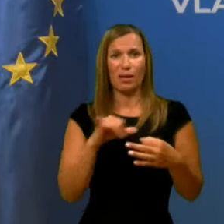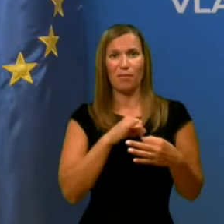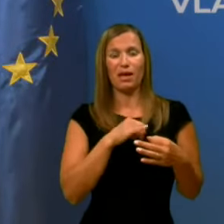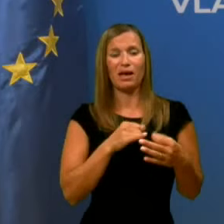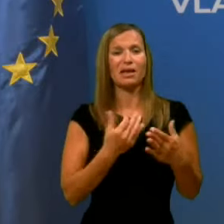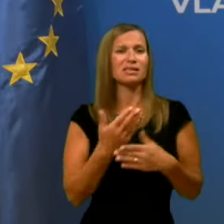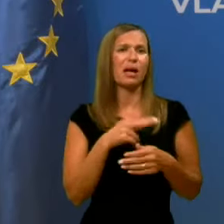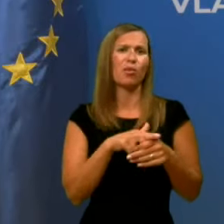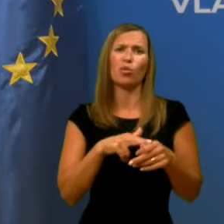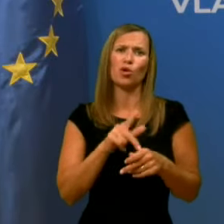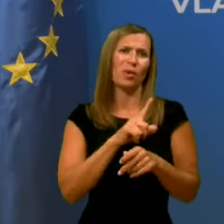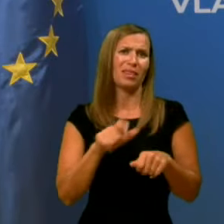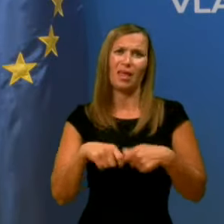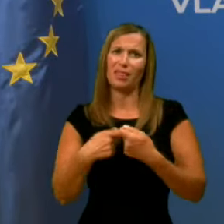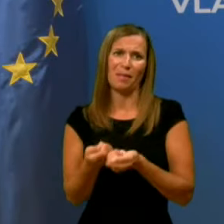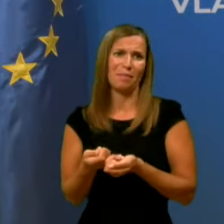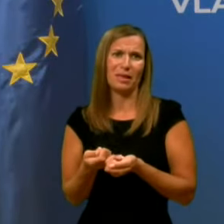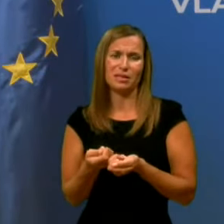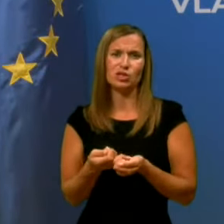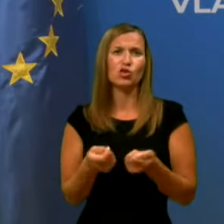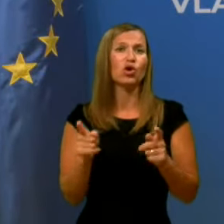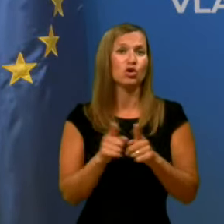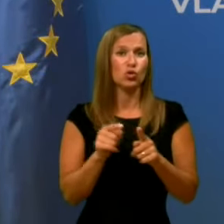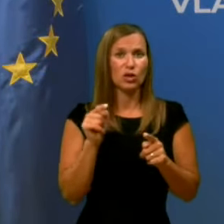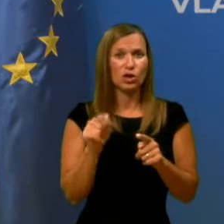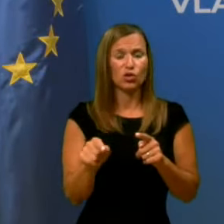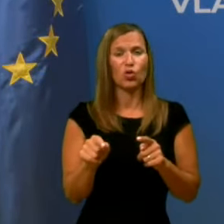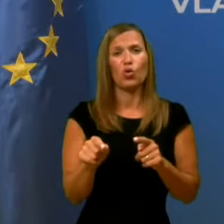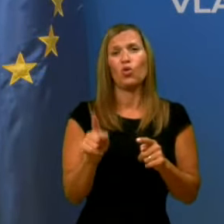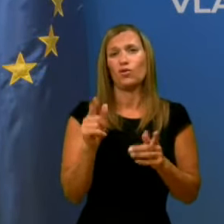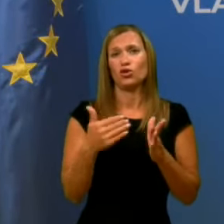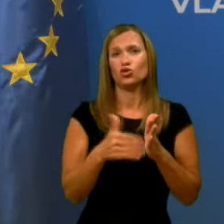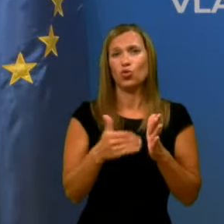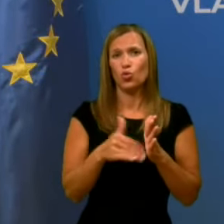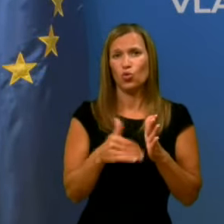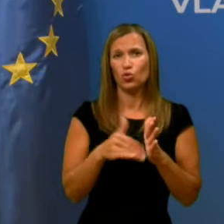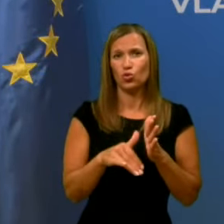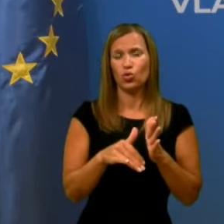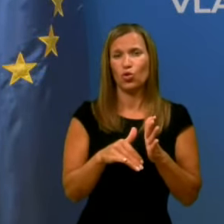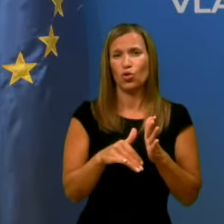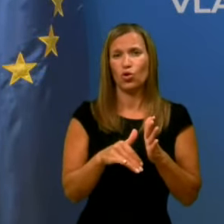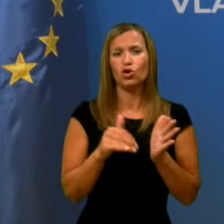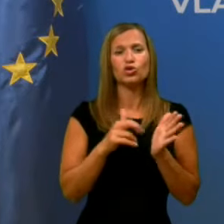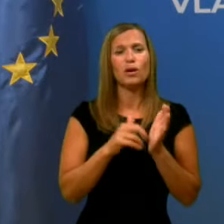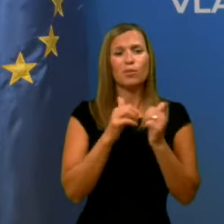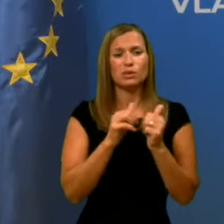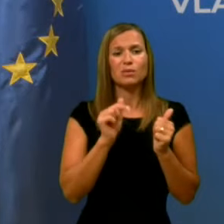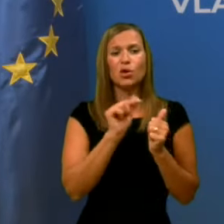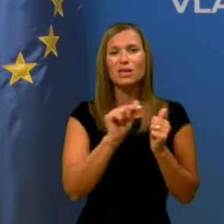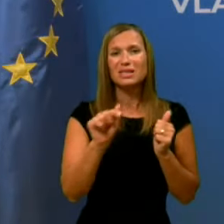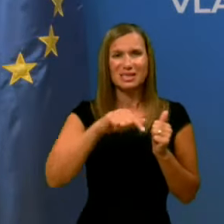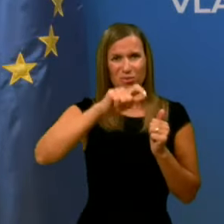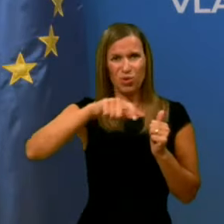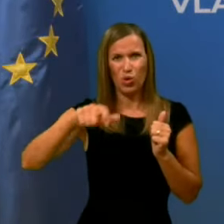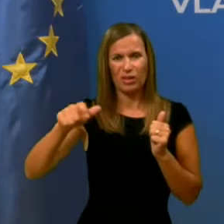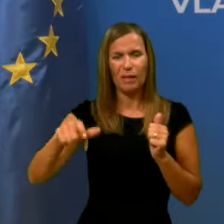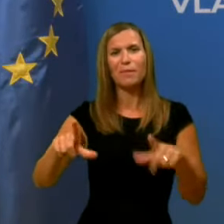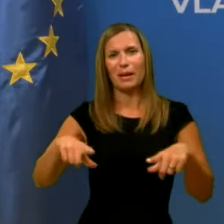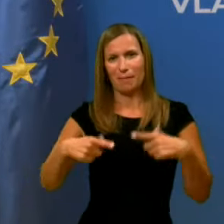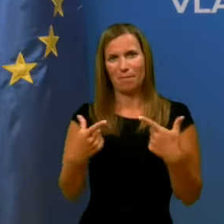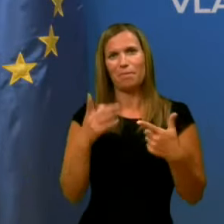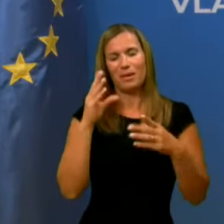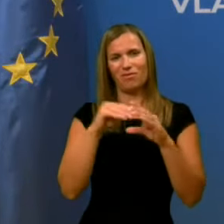lahko rečem in tudi to seveda v škodo predvsem tem ljudem, ki v domovih bivajo.